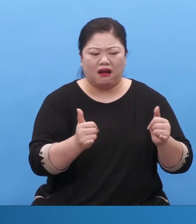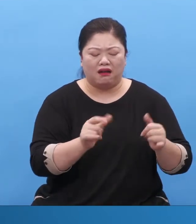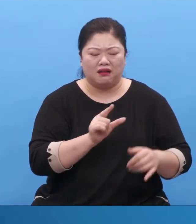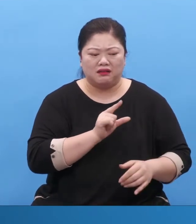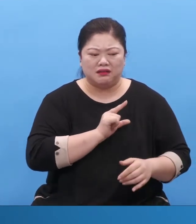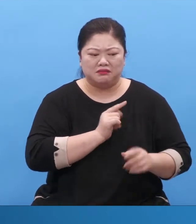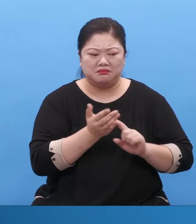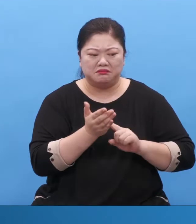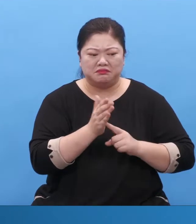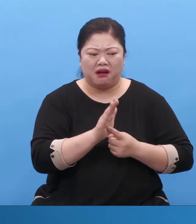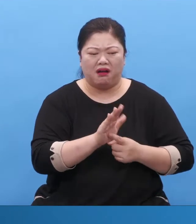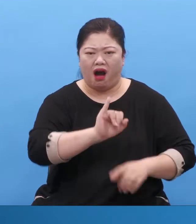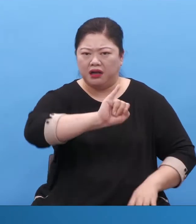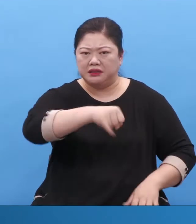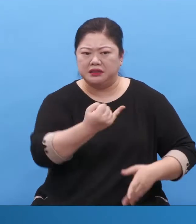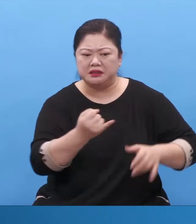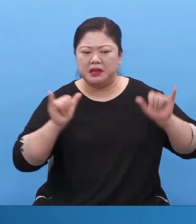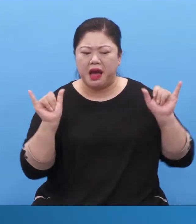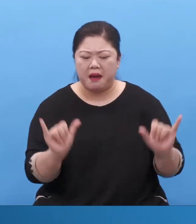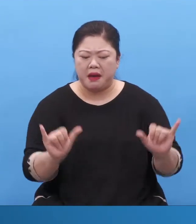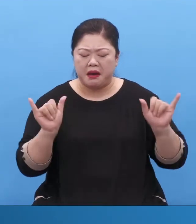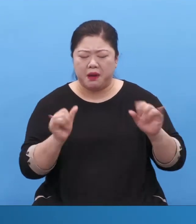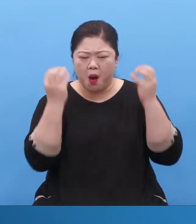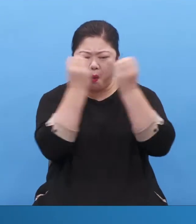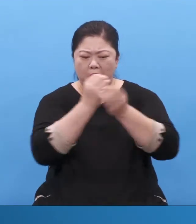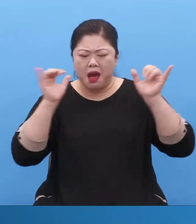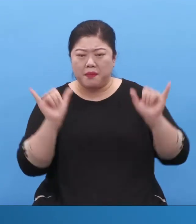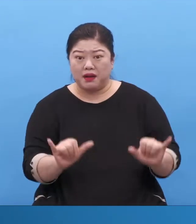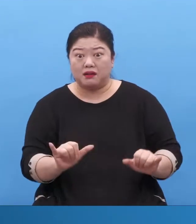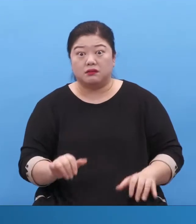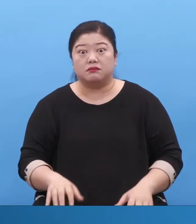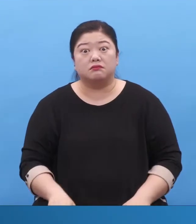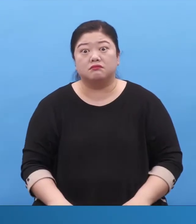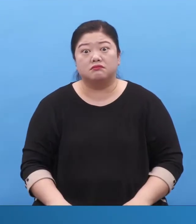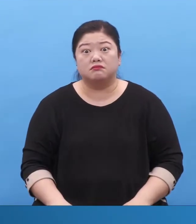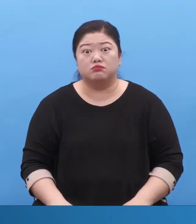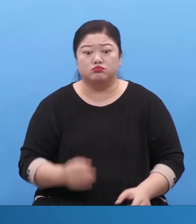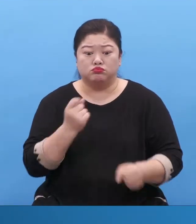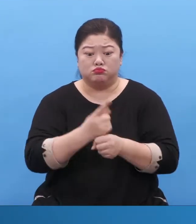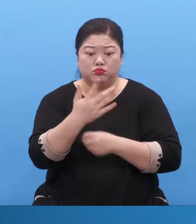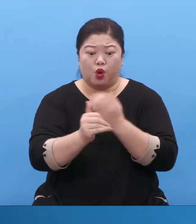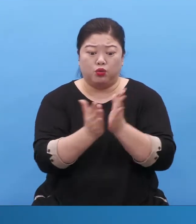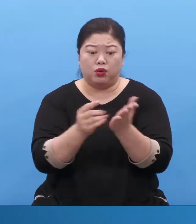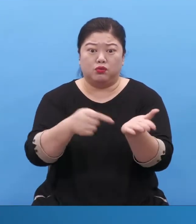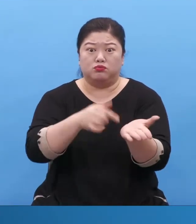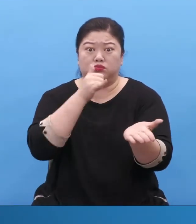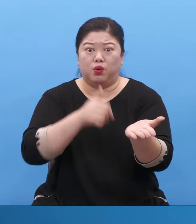Remnant을 쓴다고 슬슬 자꾸 조심스럽게 질문해 보게 돼요.